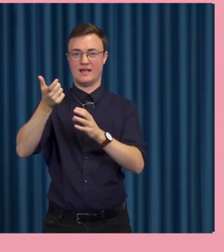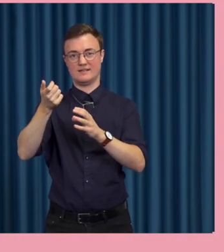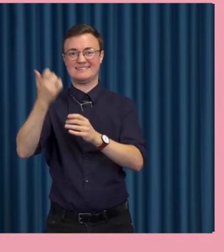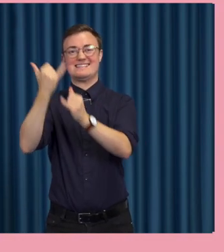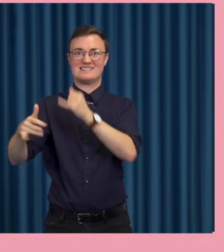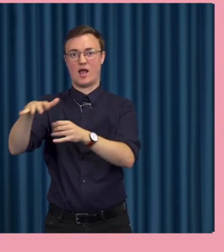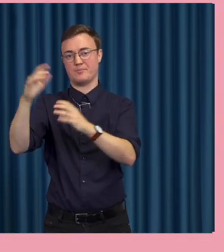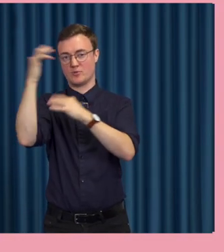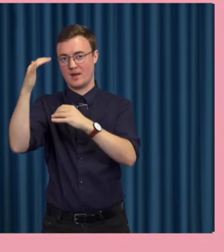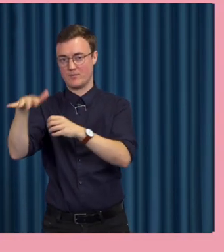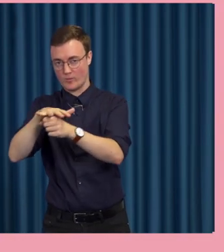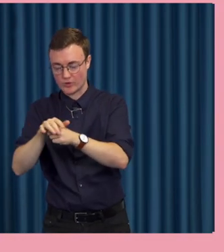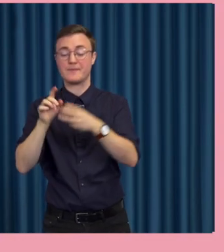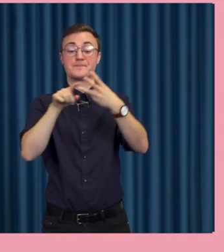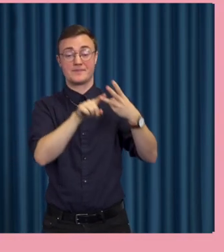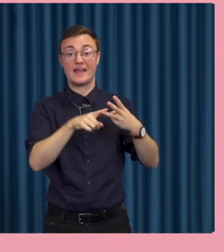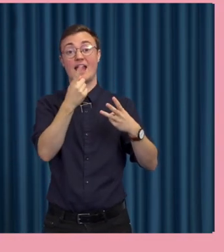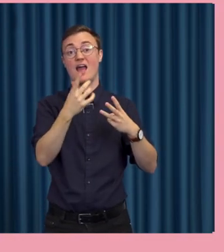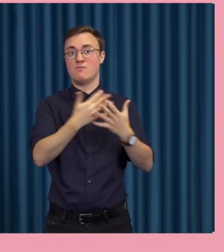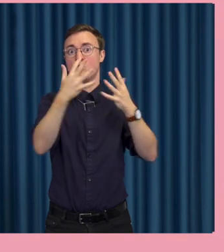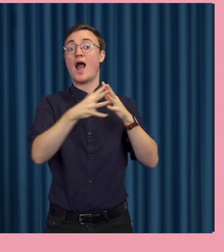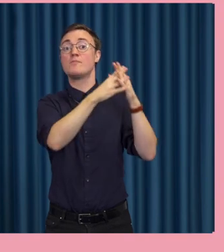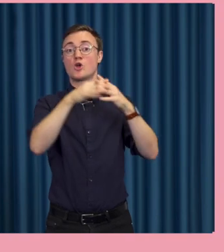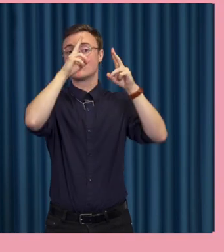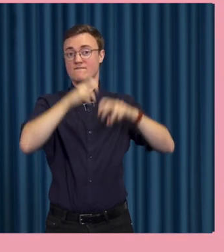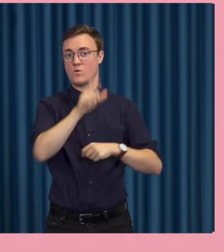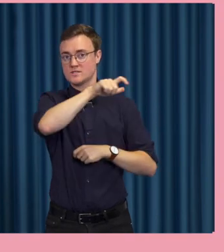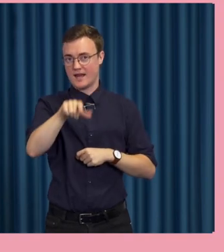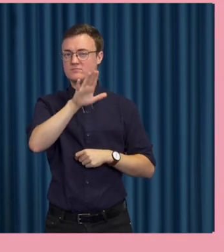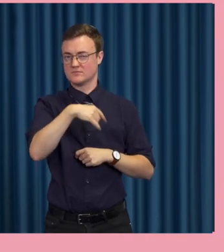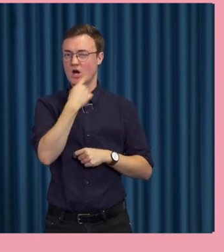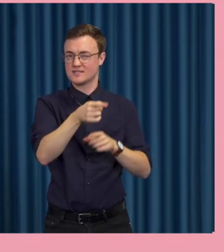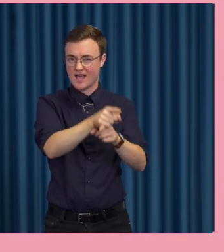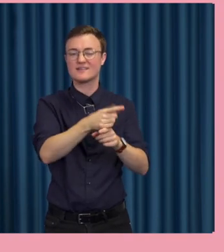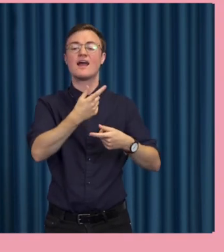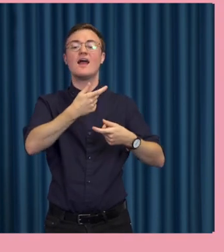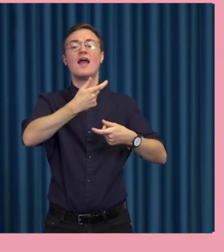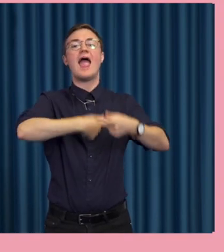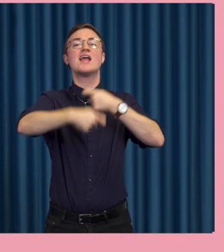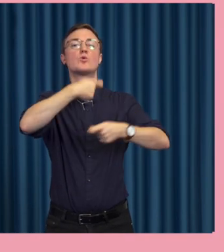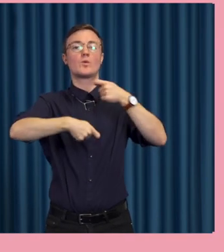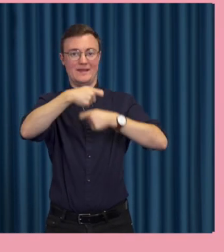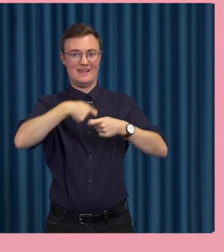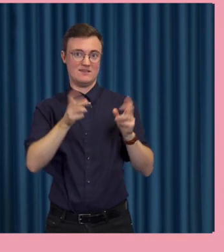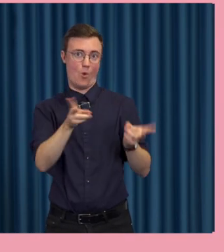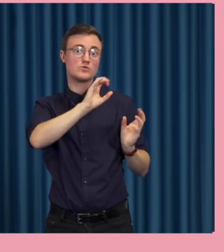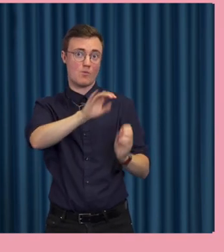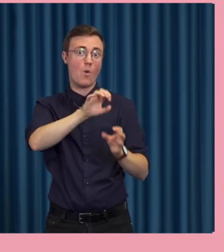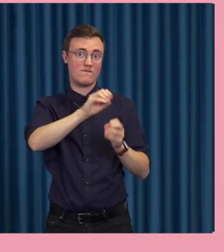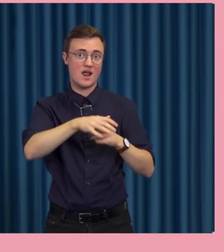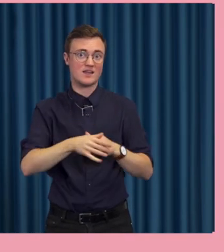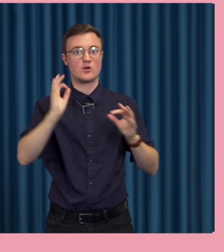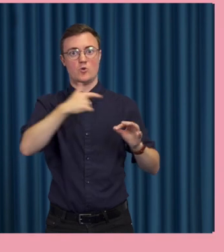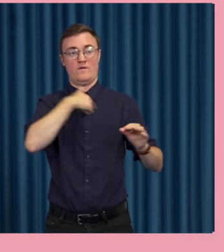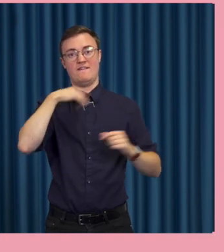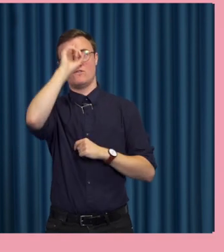är att, och det lyfts av en rad olika, framförallt amerikanska forskare, kring att det är den ekonomiska sidan spelar